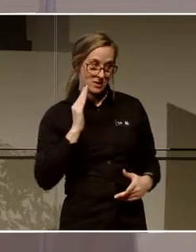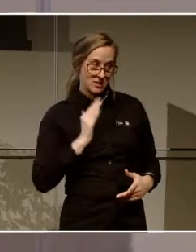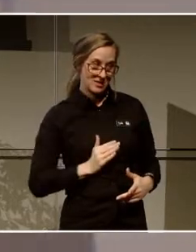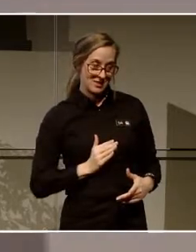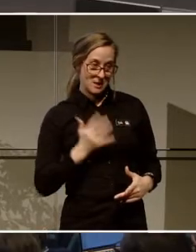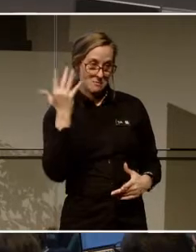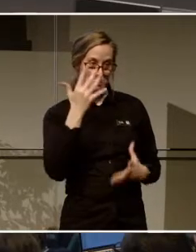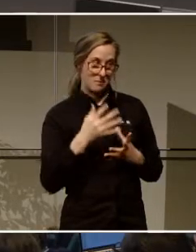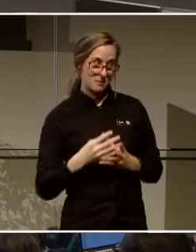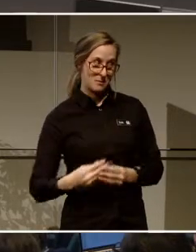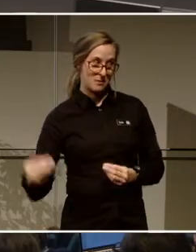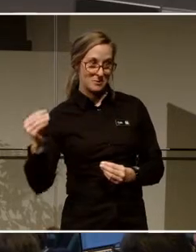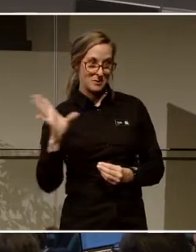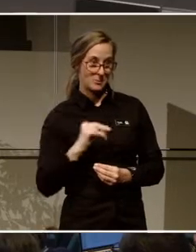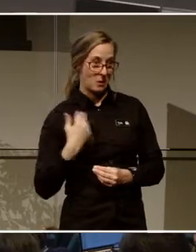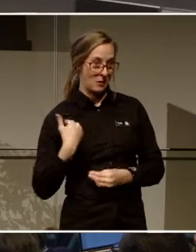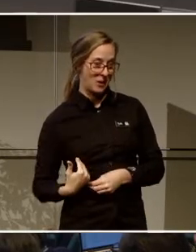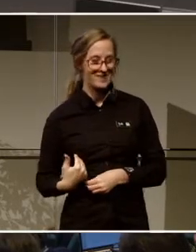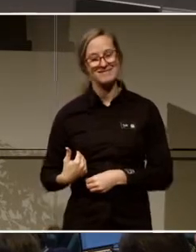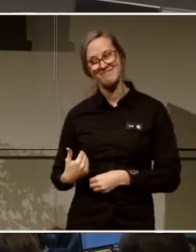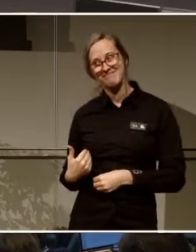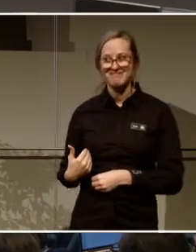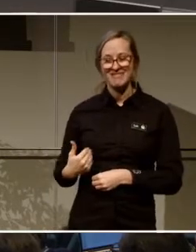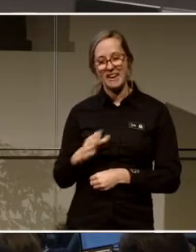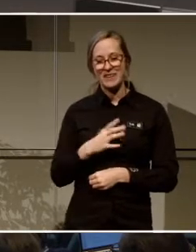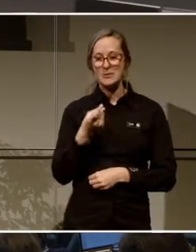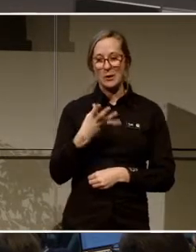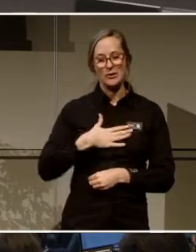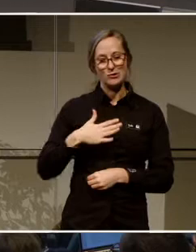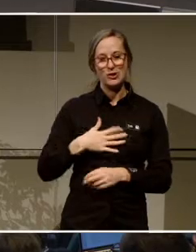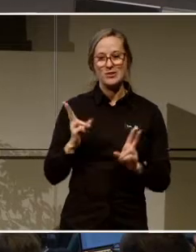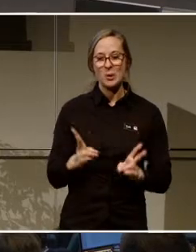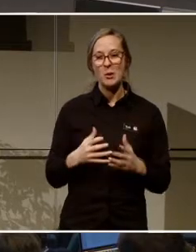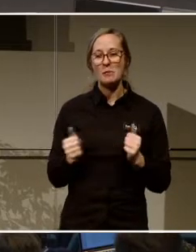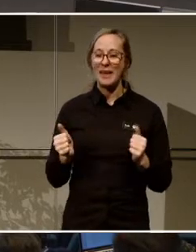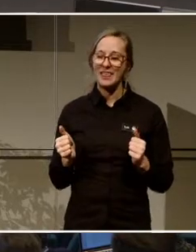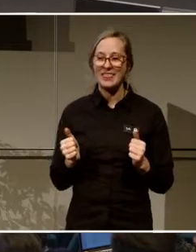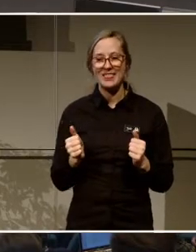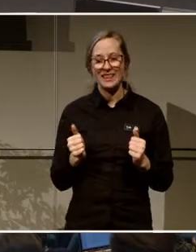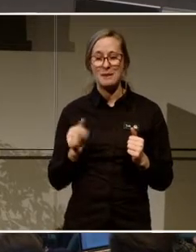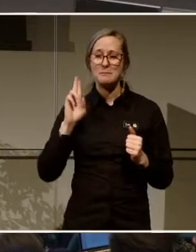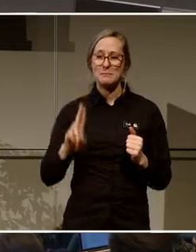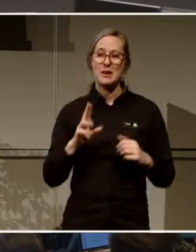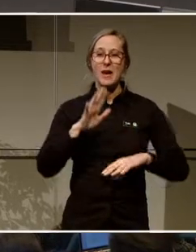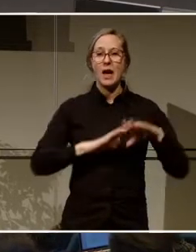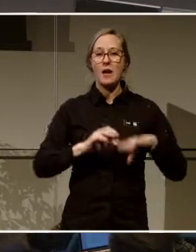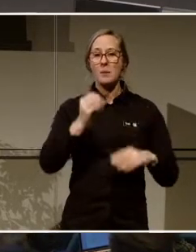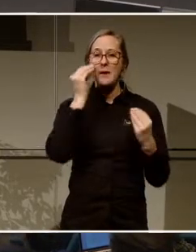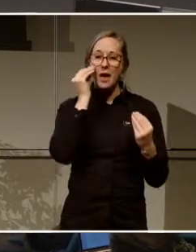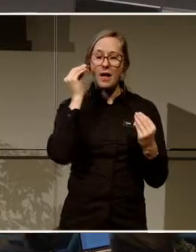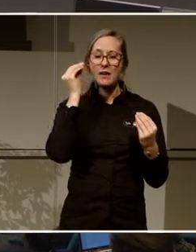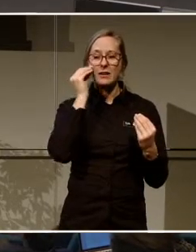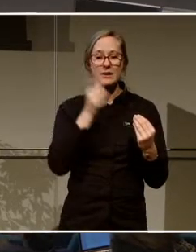Det finns ju de som menar det såklart. Men det man kan säga om, det här är ju ett lärande som vi hela tiden måste